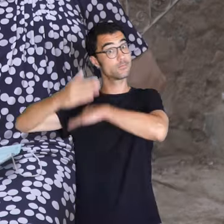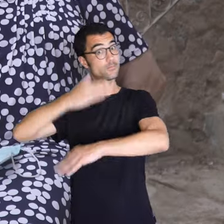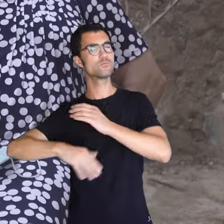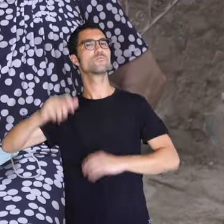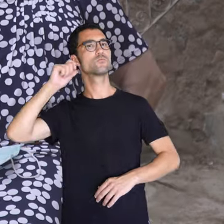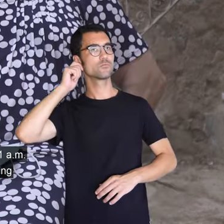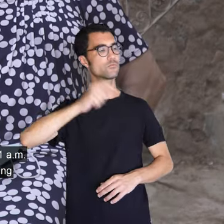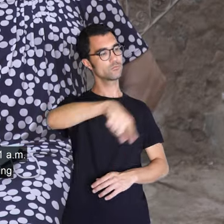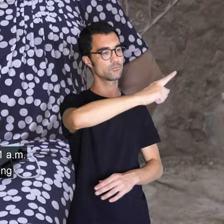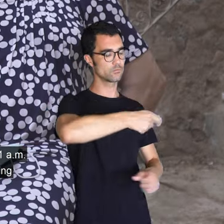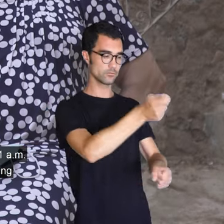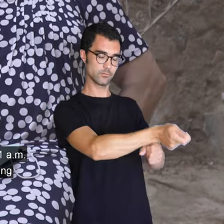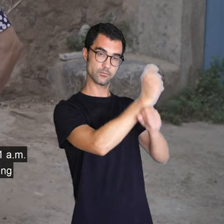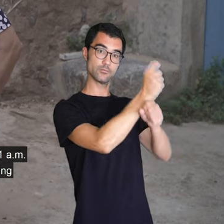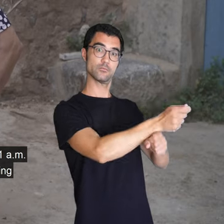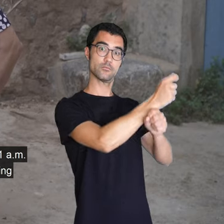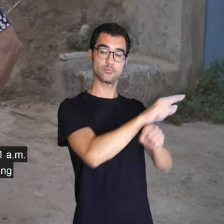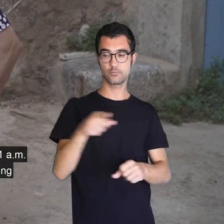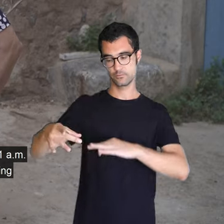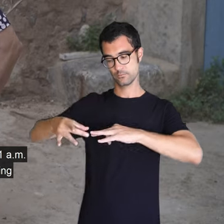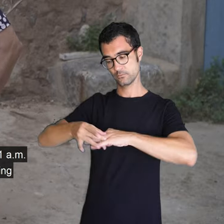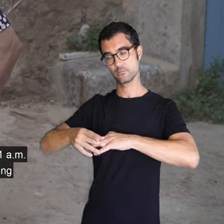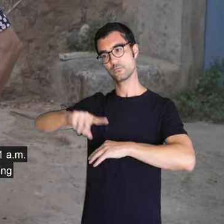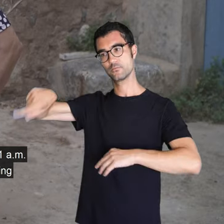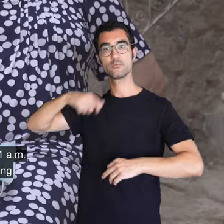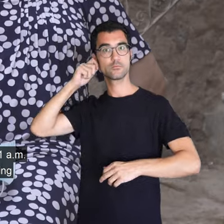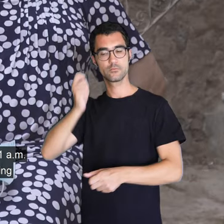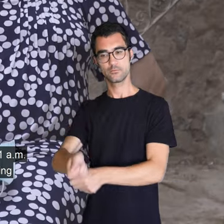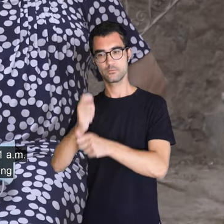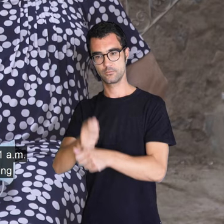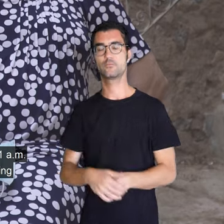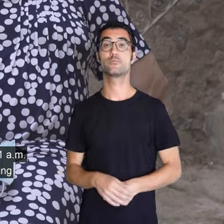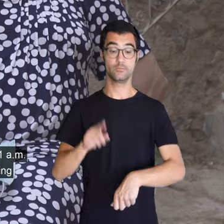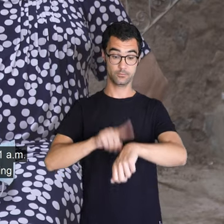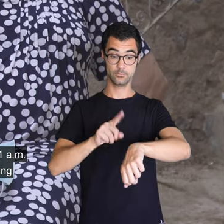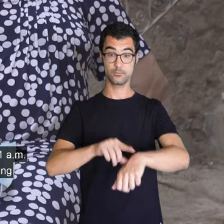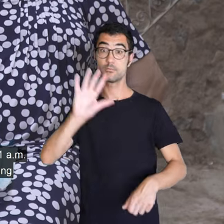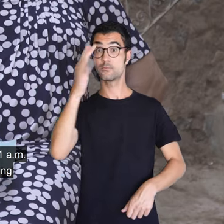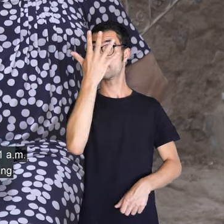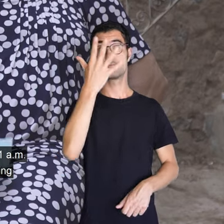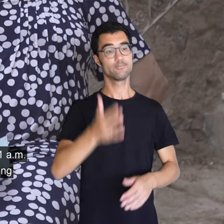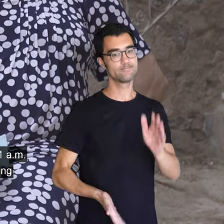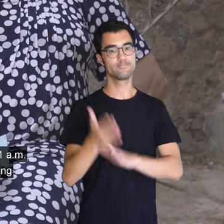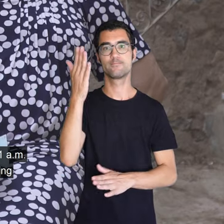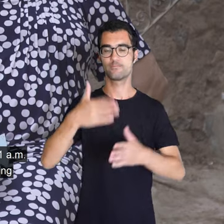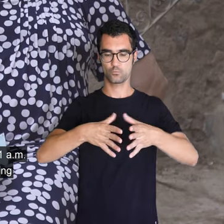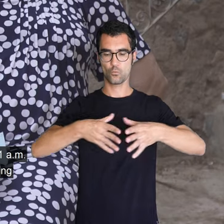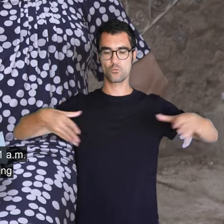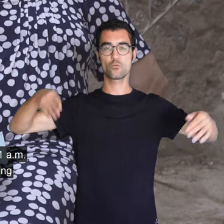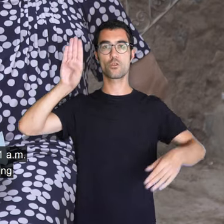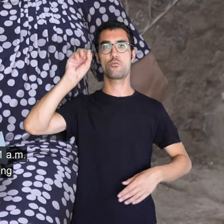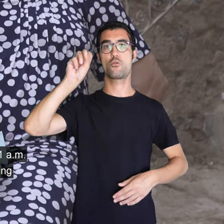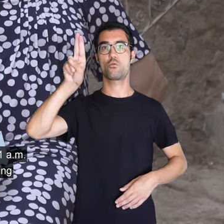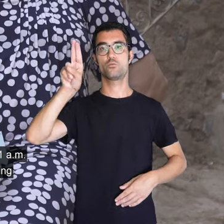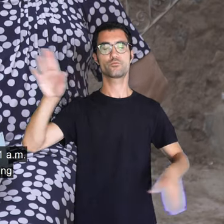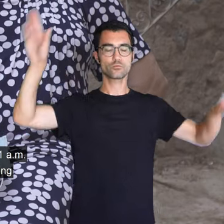dels pescadors. i no podien sortir fins a les cinc, perquè eren parques de bau. I quan tornaven, tornaven a les